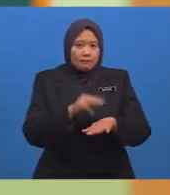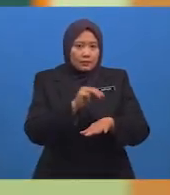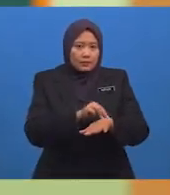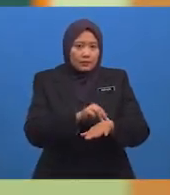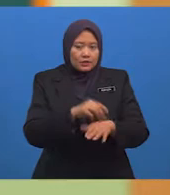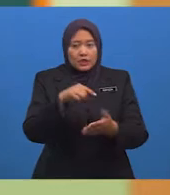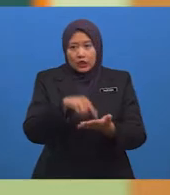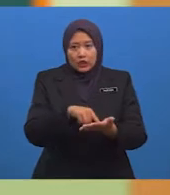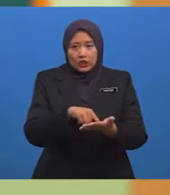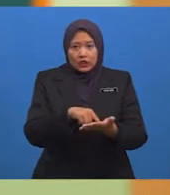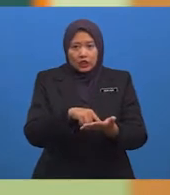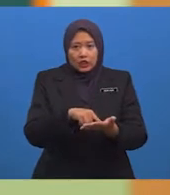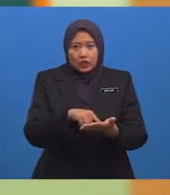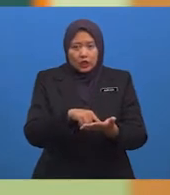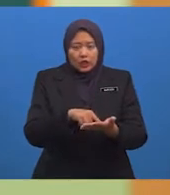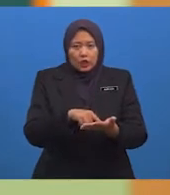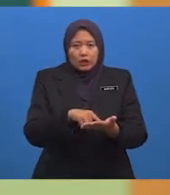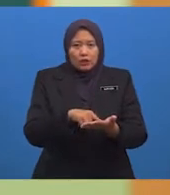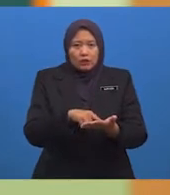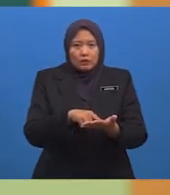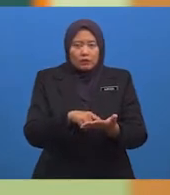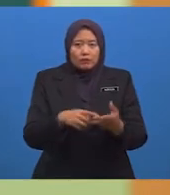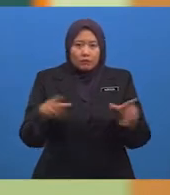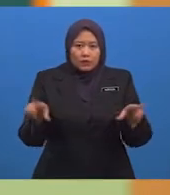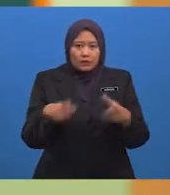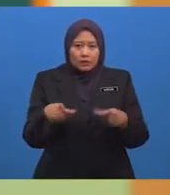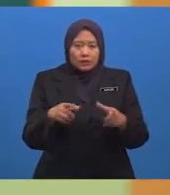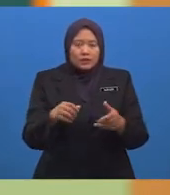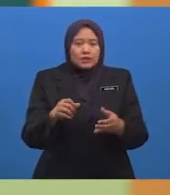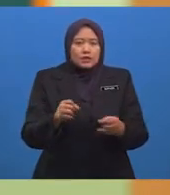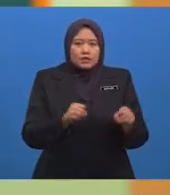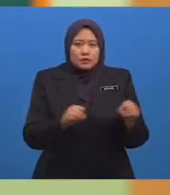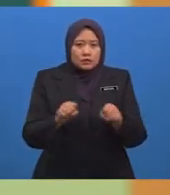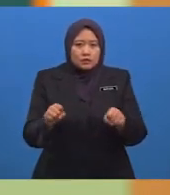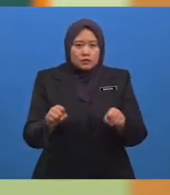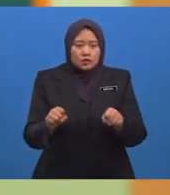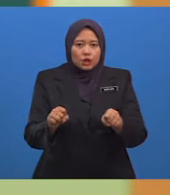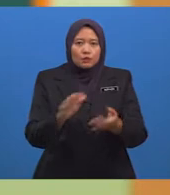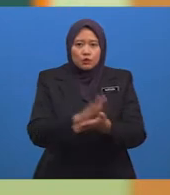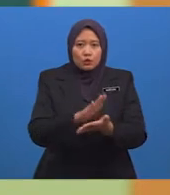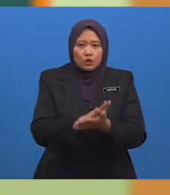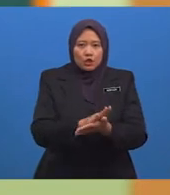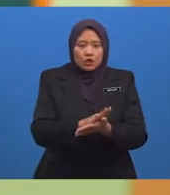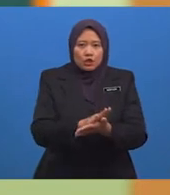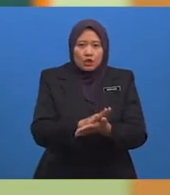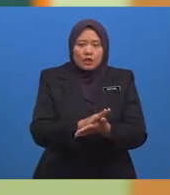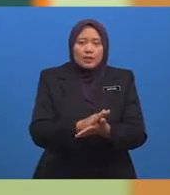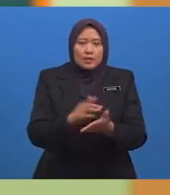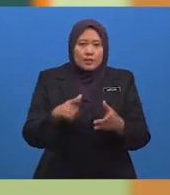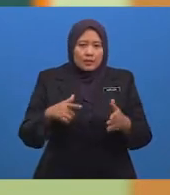Menerusi Sistem Persekolahan Yang Lebih Sistem Dan Teratur Serta